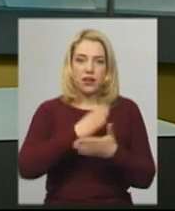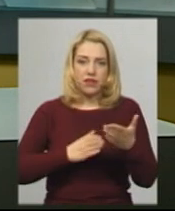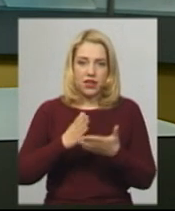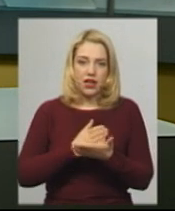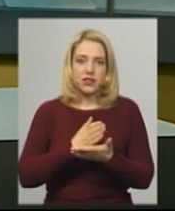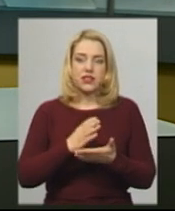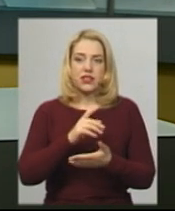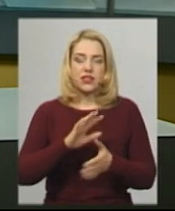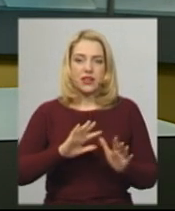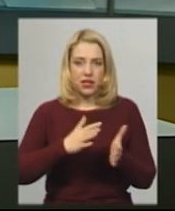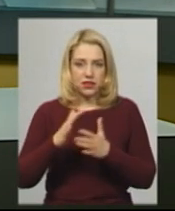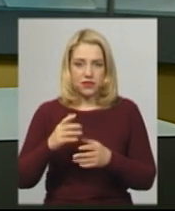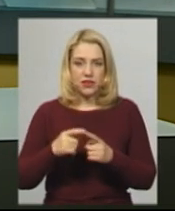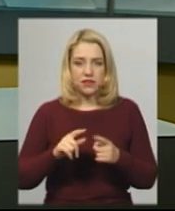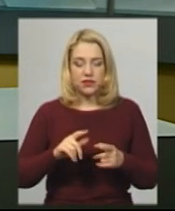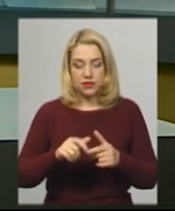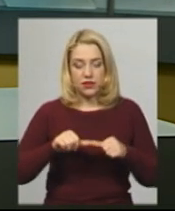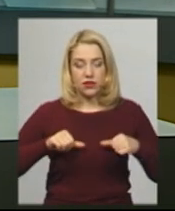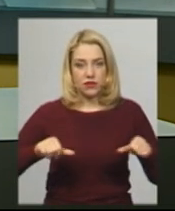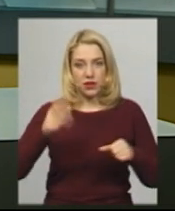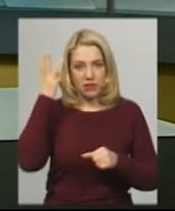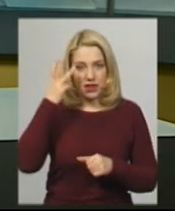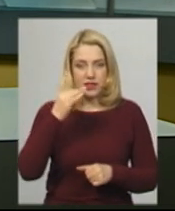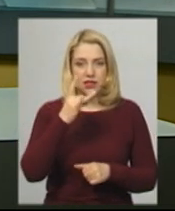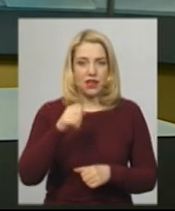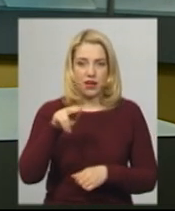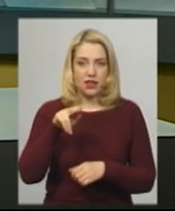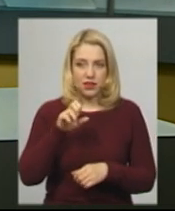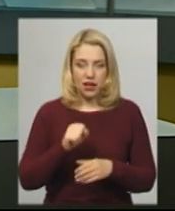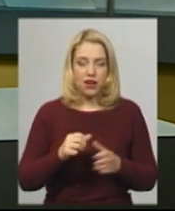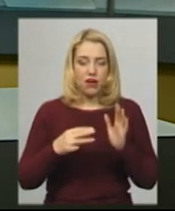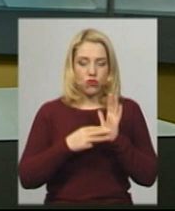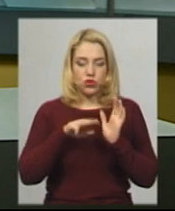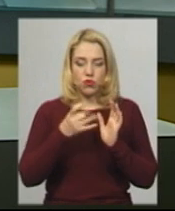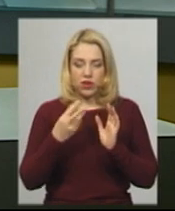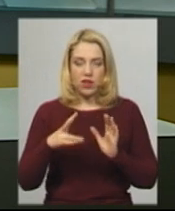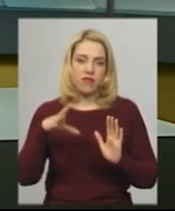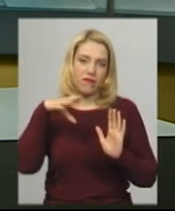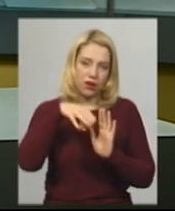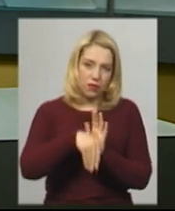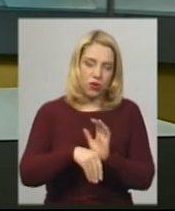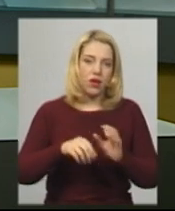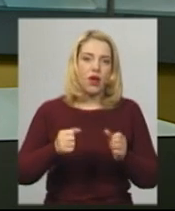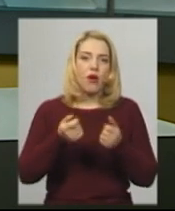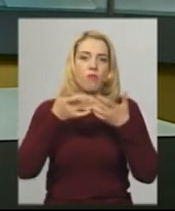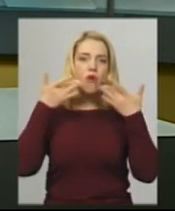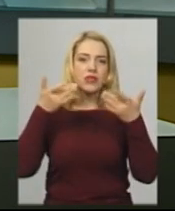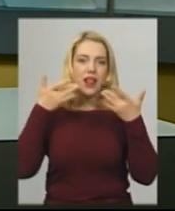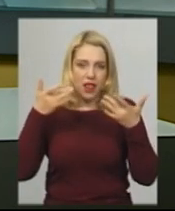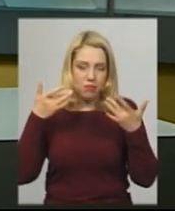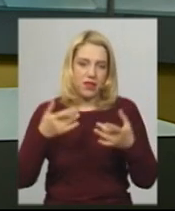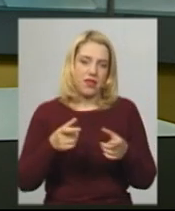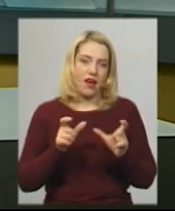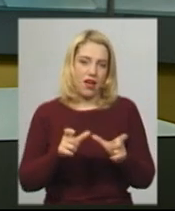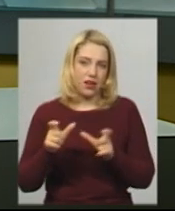надзвичайної ситуації Хмельницької міської ради від 8 травня в рамках послаблення карантину. До цього у місті під час карантину